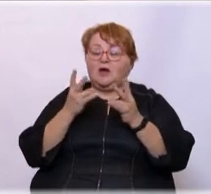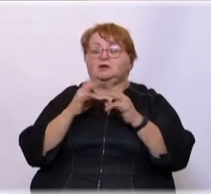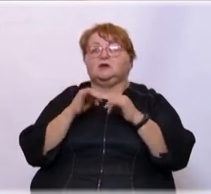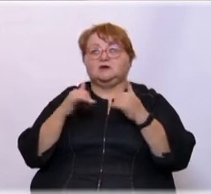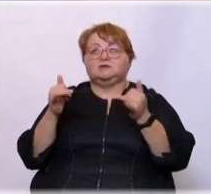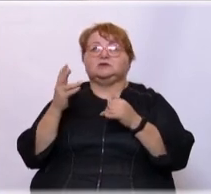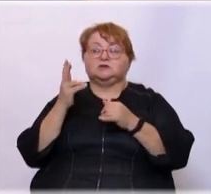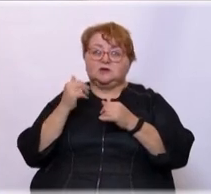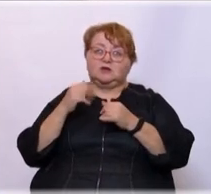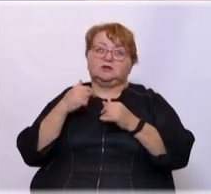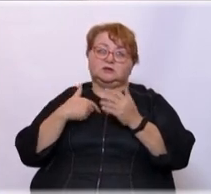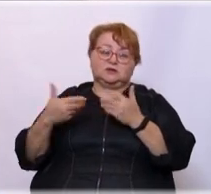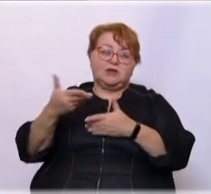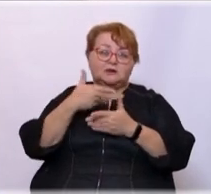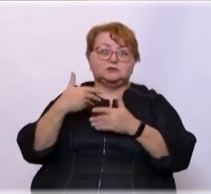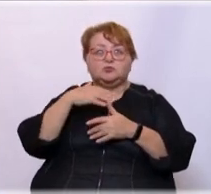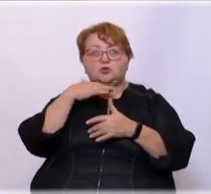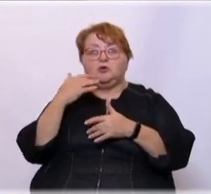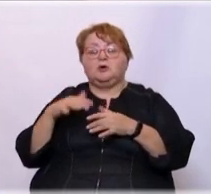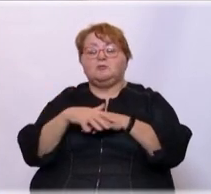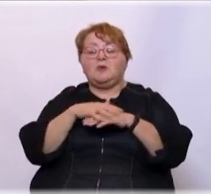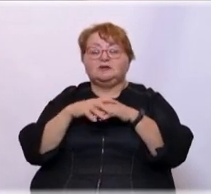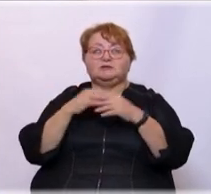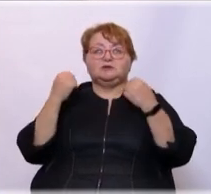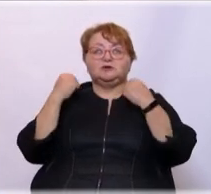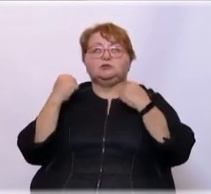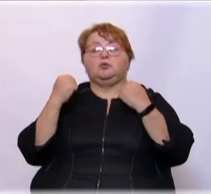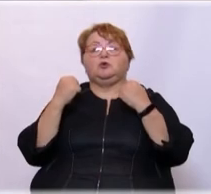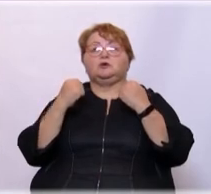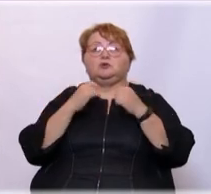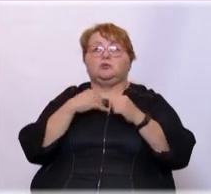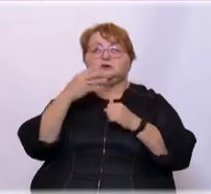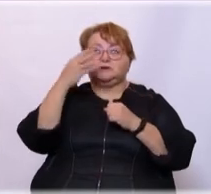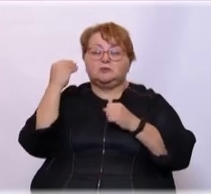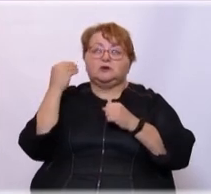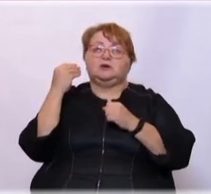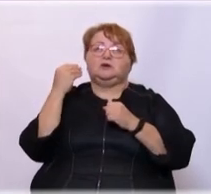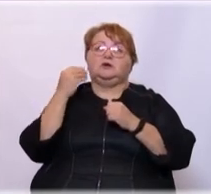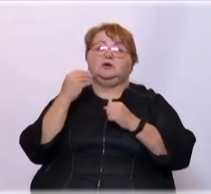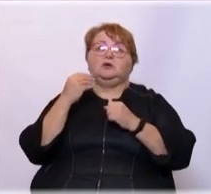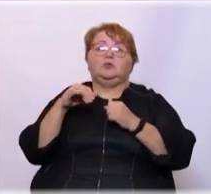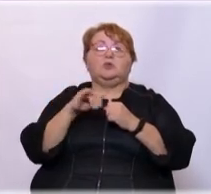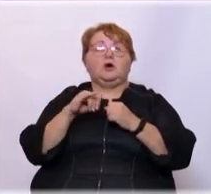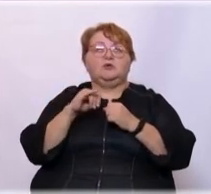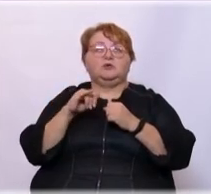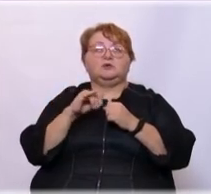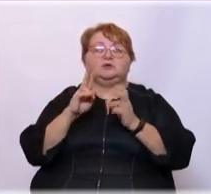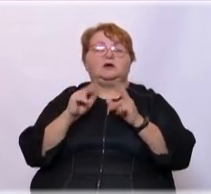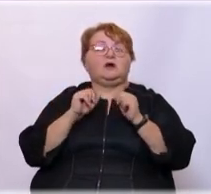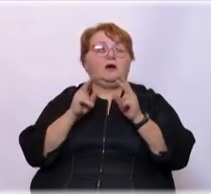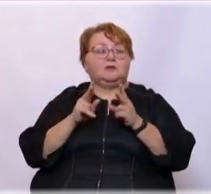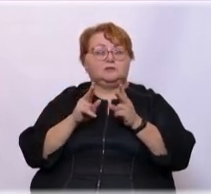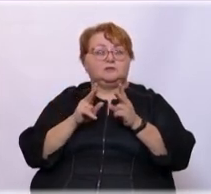да, говорят часто много, а тут до дела дошло. Массовый спорт. Но не забыли, прошу прощения, да, у кого-то, да, забыли как.